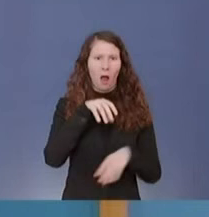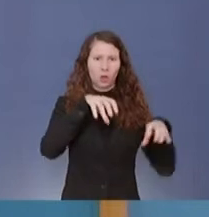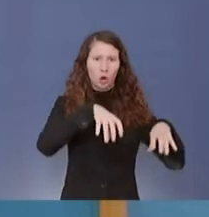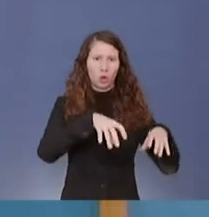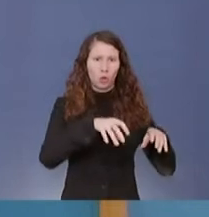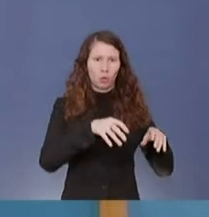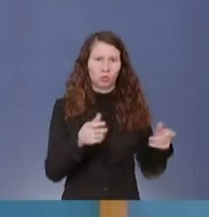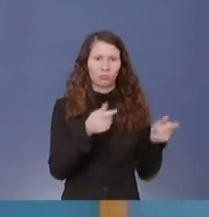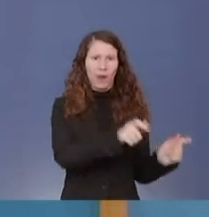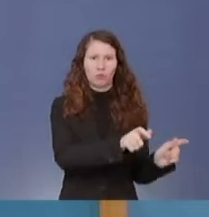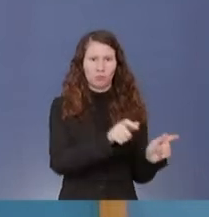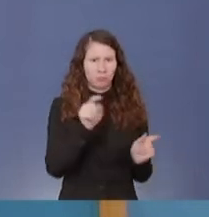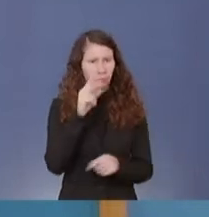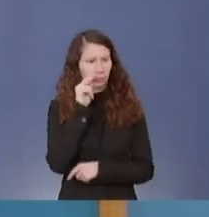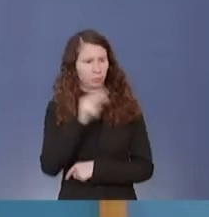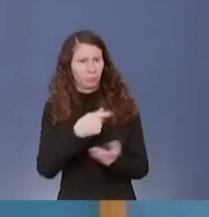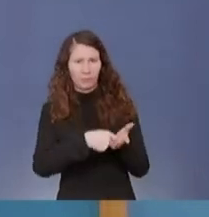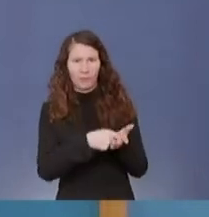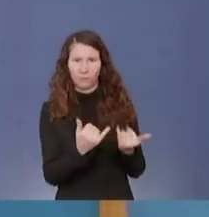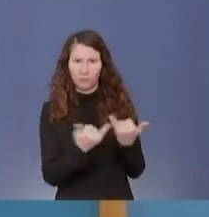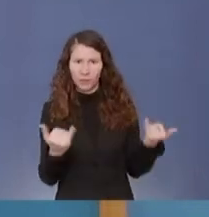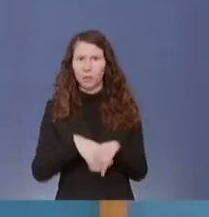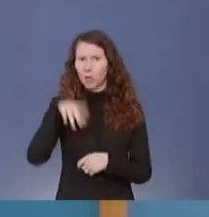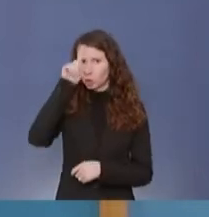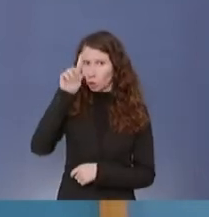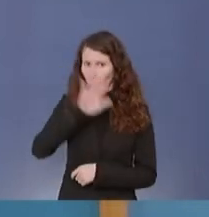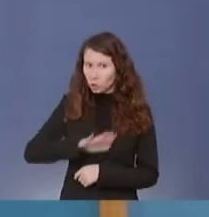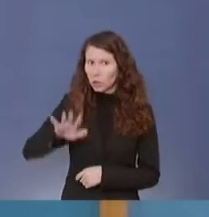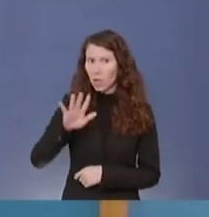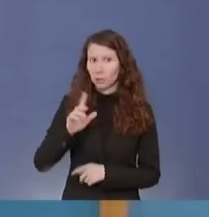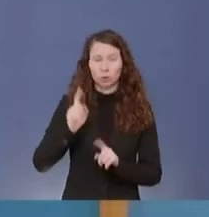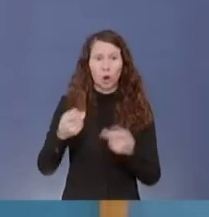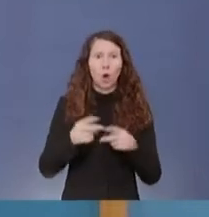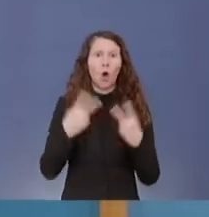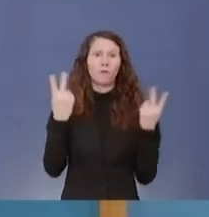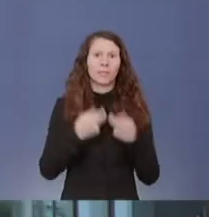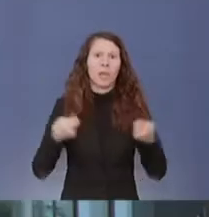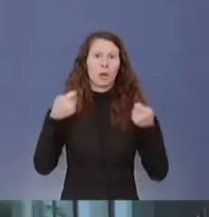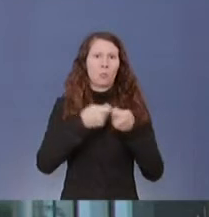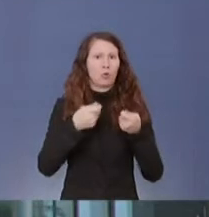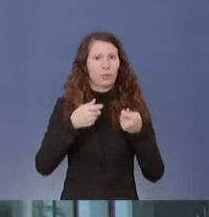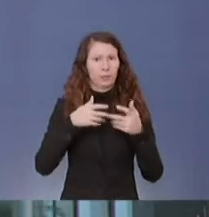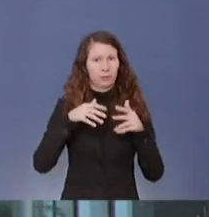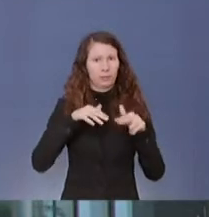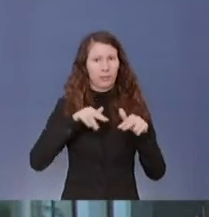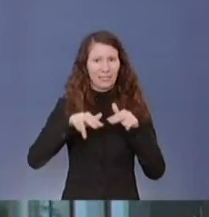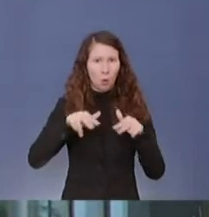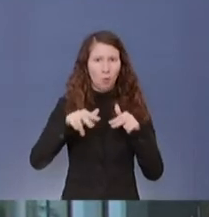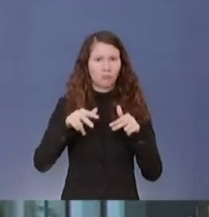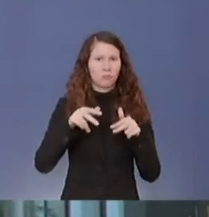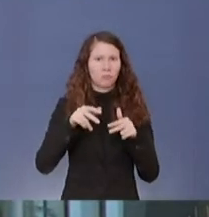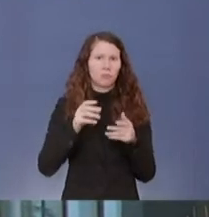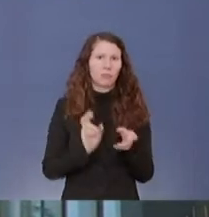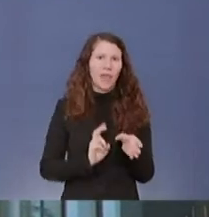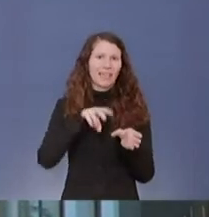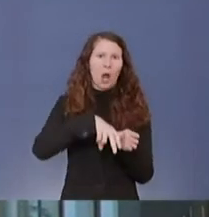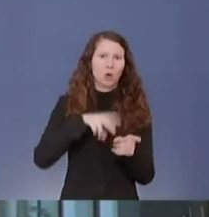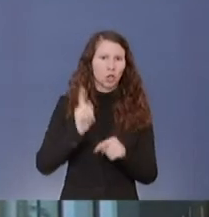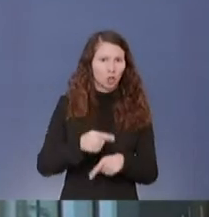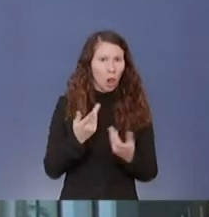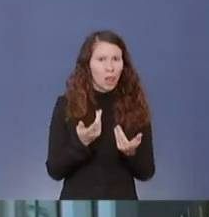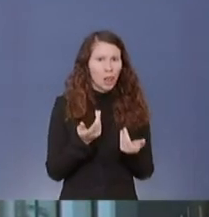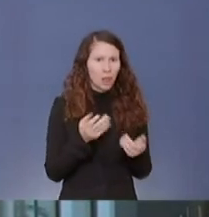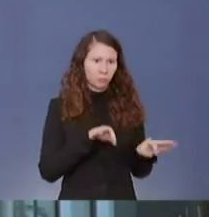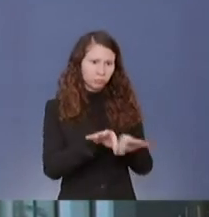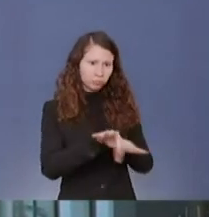gesetzliche Regeln geben, die Sperrung offizieller Bundesregierungsaccounts regulieren oder sogar verbieten? Fragt wer?